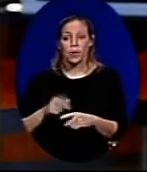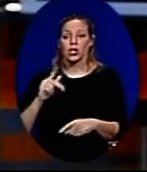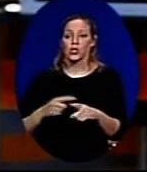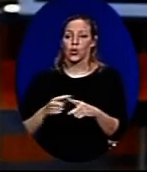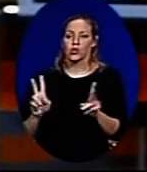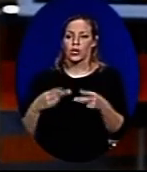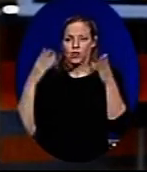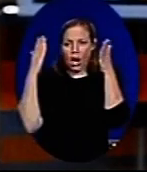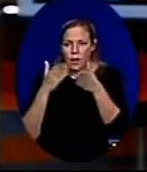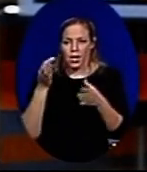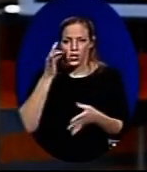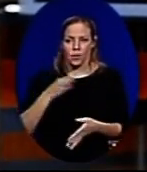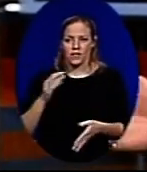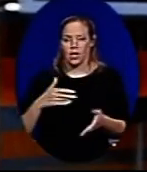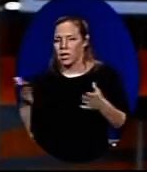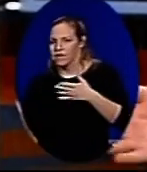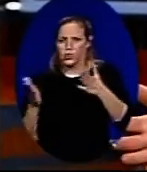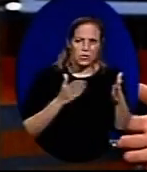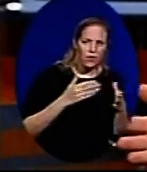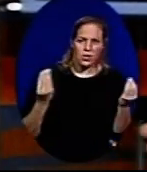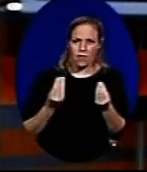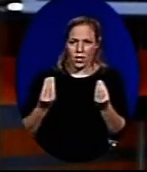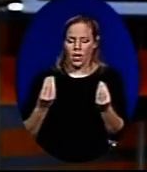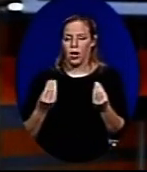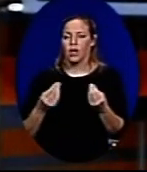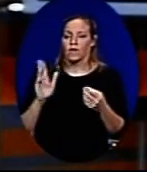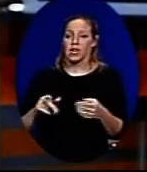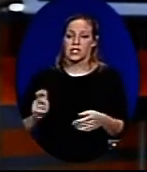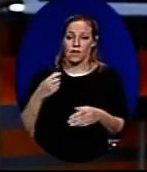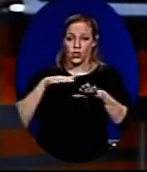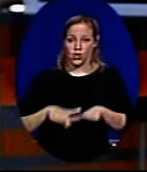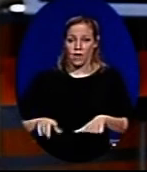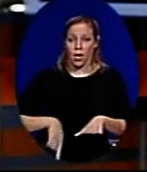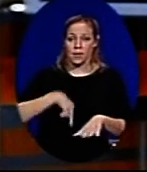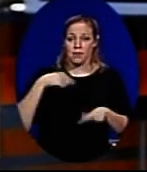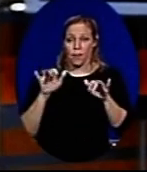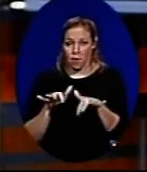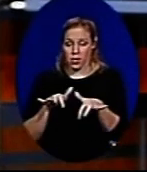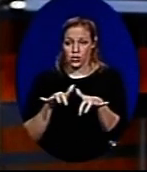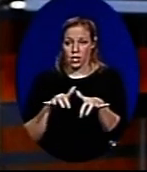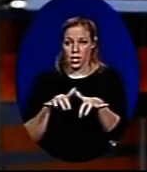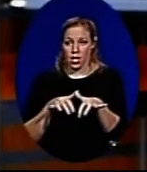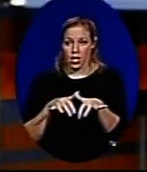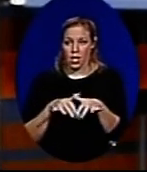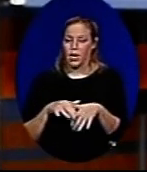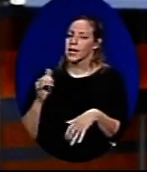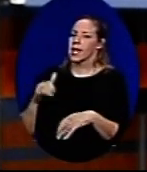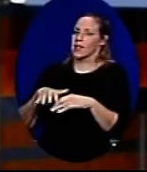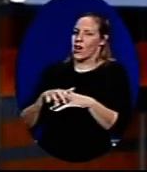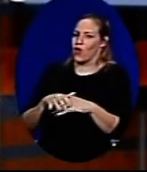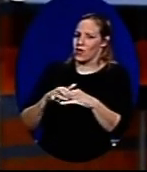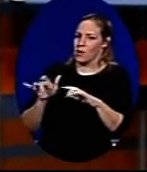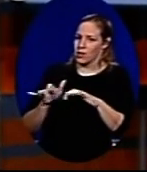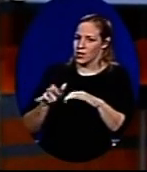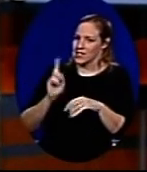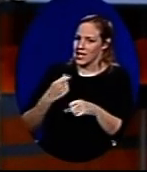שבאמת אי אפשר למקד תזום את לב וצריך לקפוץ מדבר לעניין. ואז דווקא שאתה יושב הרבה מול המחשב, אתה בעצם... אבל אתה קופץ במחשב, אתה צריך